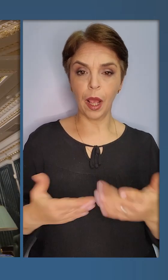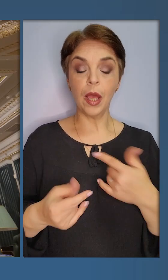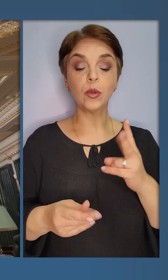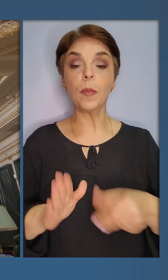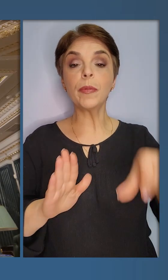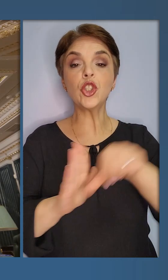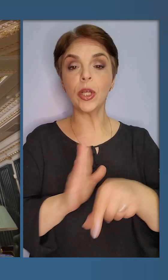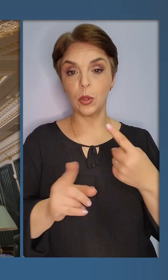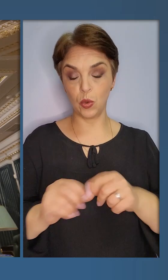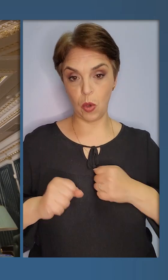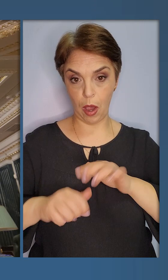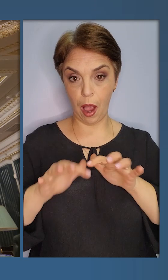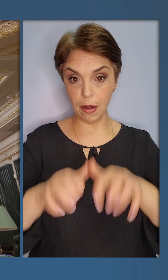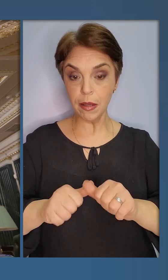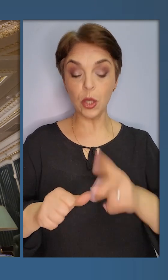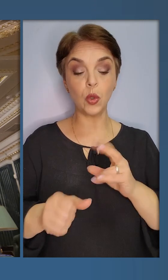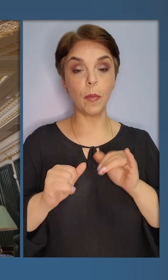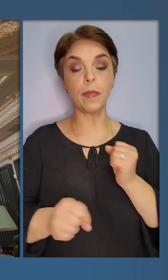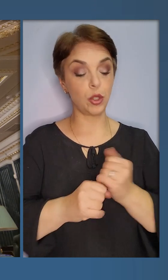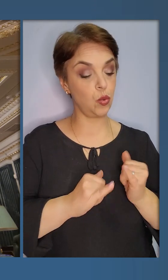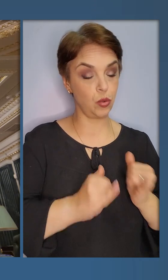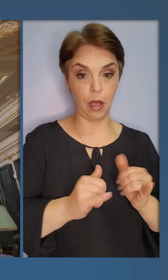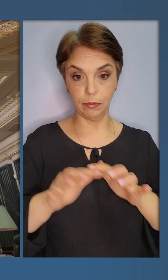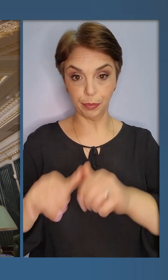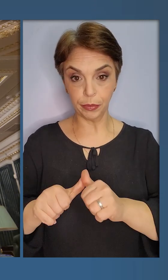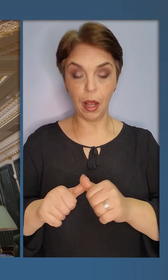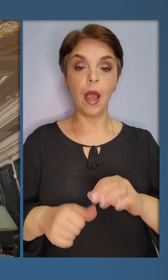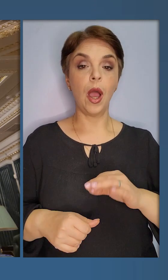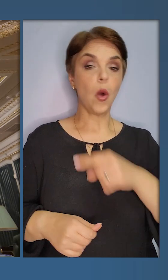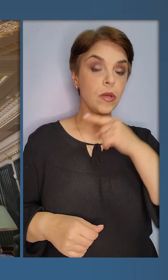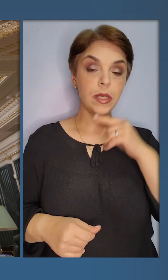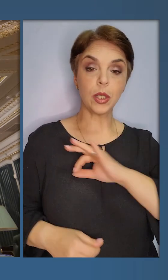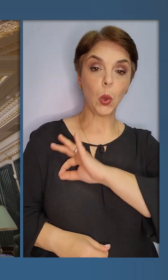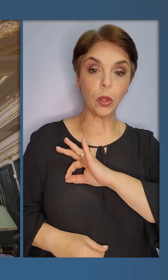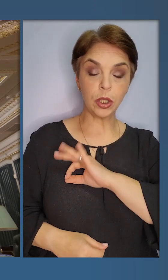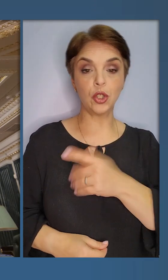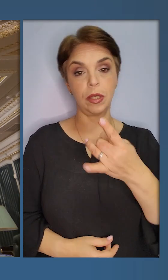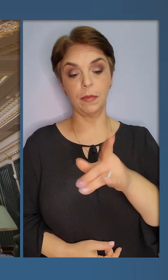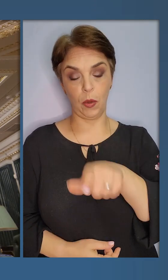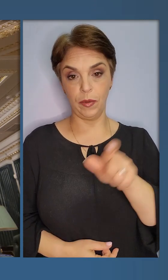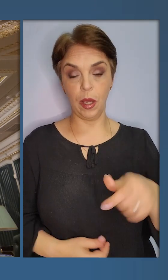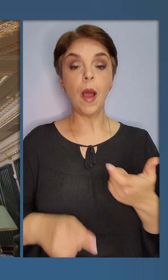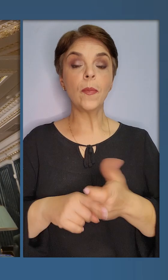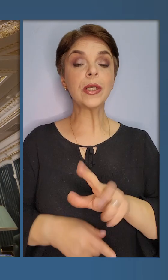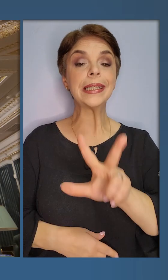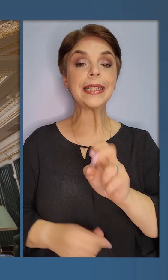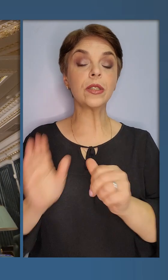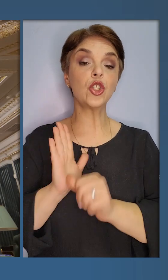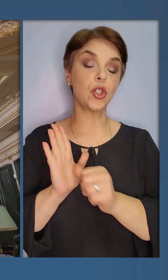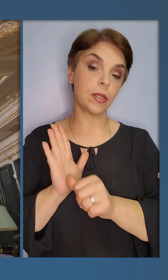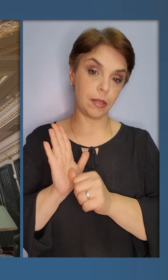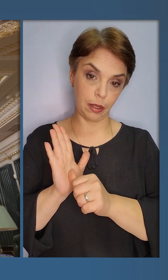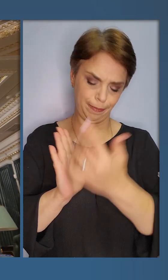які причетні до цієї агресії, які працюють на неї, російські фізичні та юридичні особи, більш ніж 360.